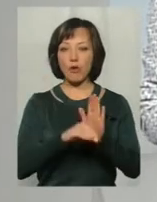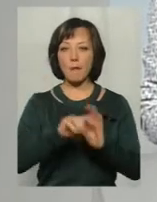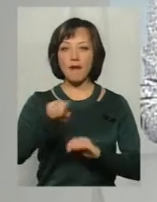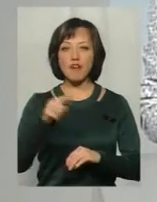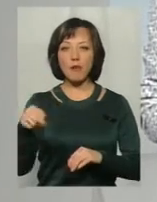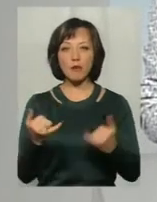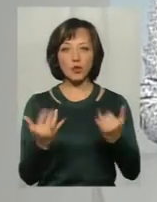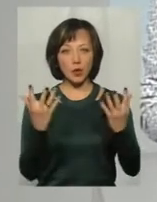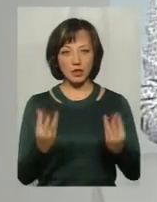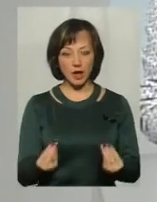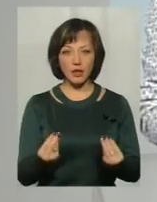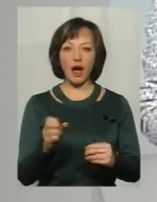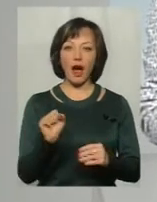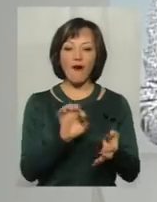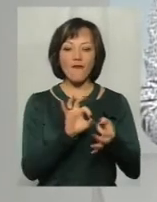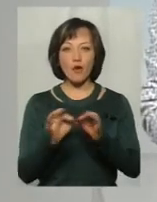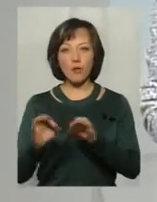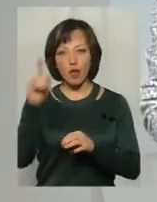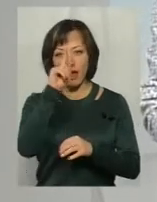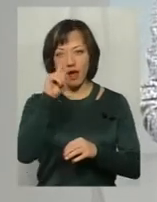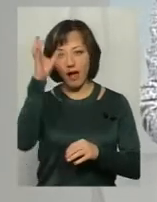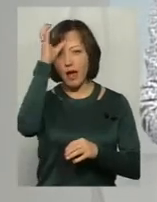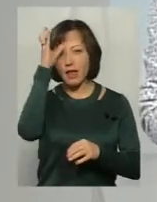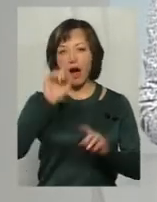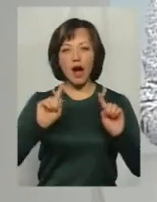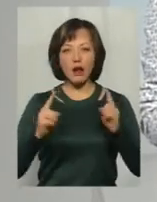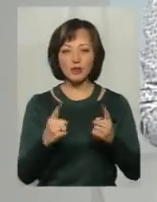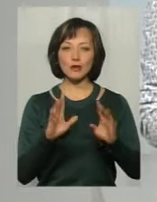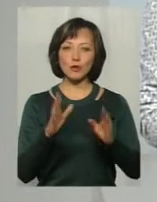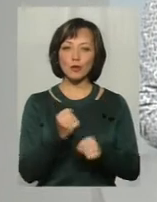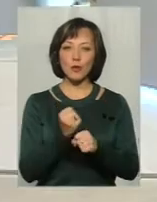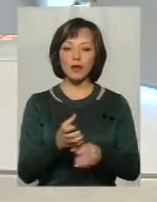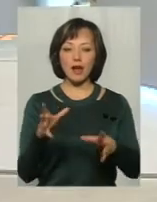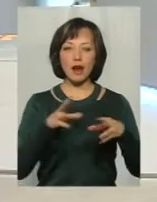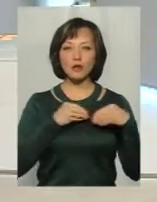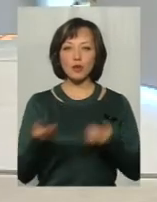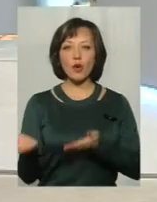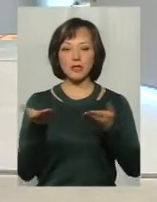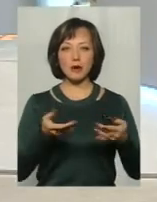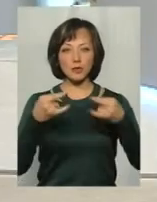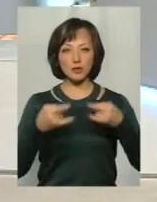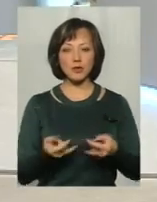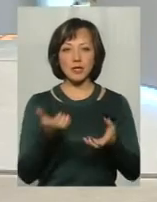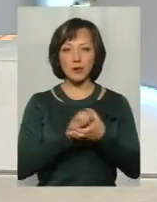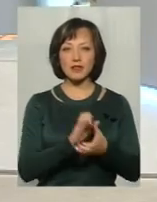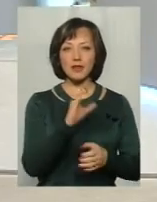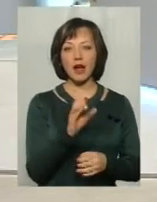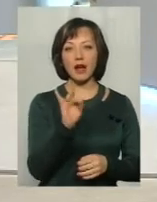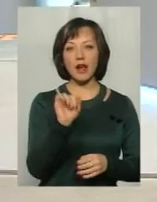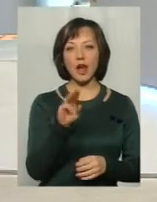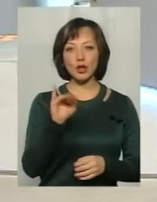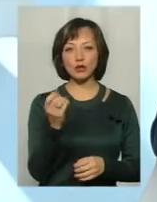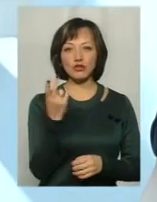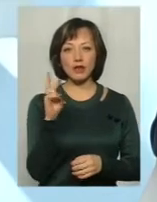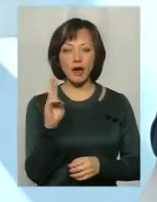сьогодення. А формулу геніальності ми будемо виводити з гостями нашої студії. Отож, знайомтеся. В нашій студії сьогодні Святослав Ратушняк,